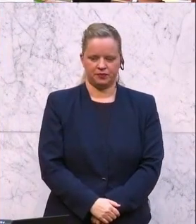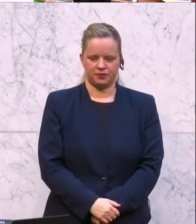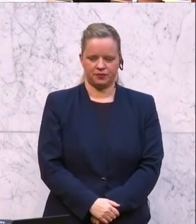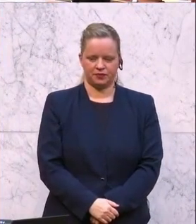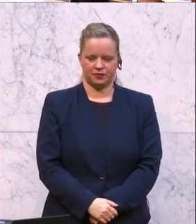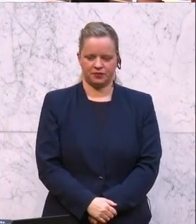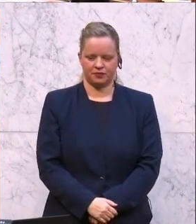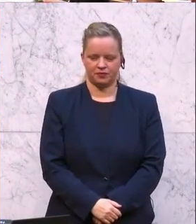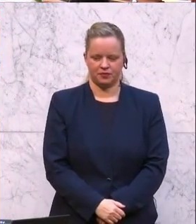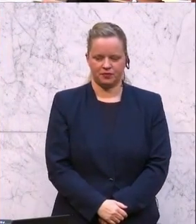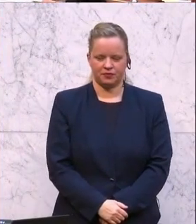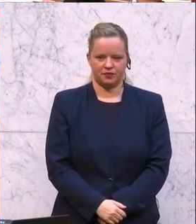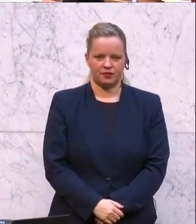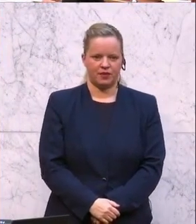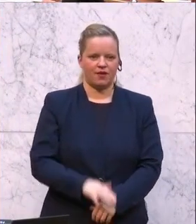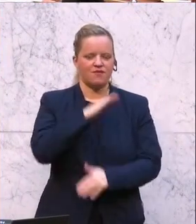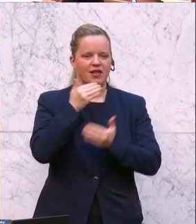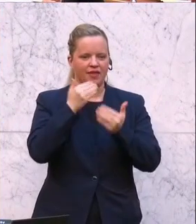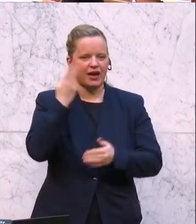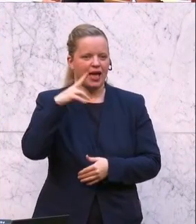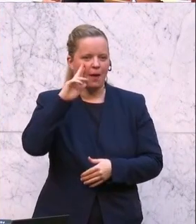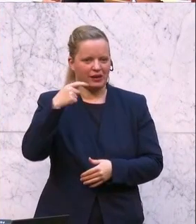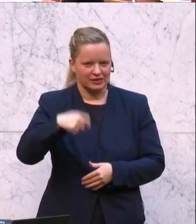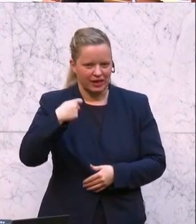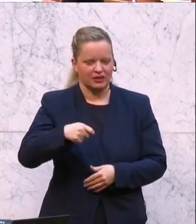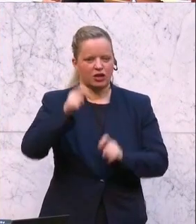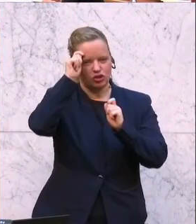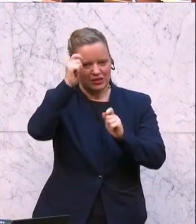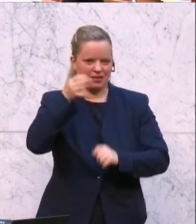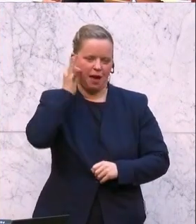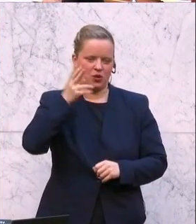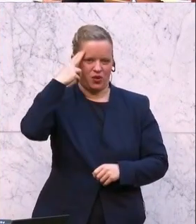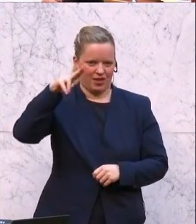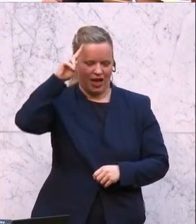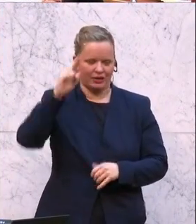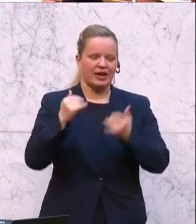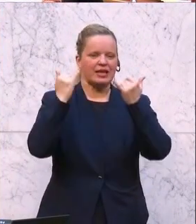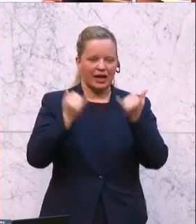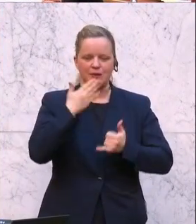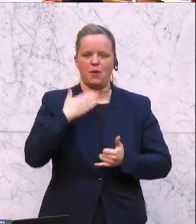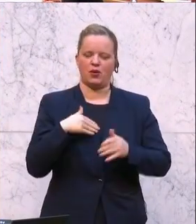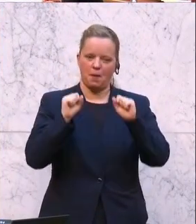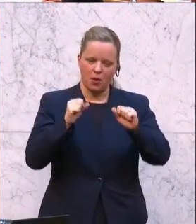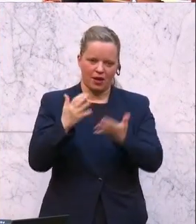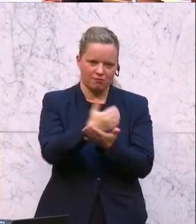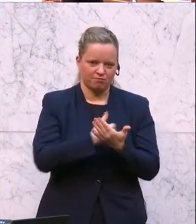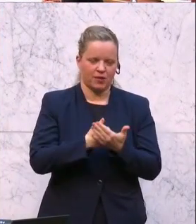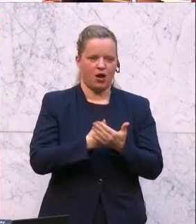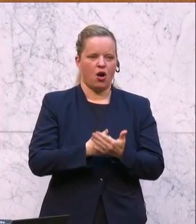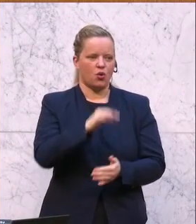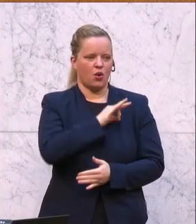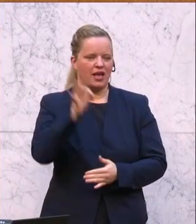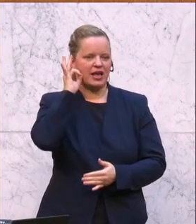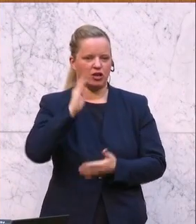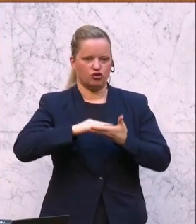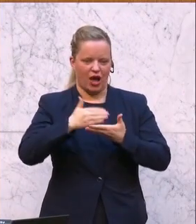Vielen Dank, Herr Präsident, geschätzte Damen und Herren, lasst Sie mich zuerst die Gelegenheit nutzen. Die Kollegin Staats hat mich gerade